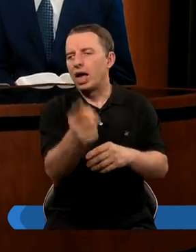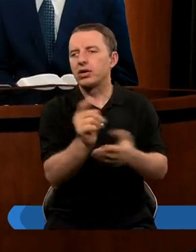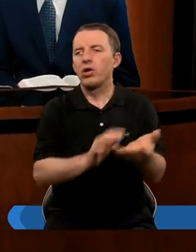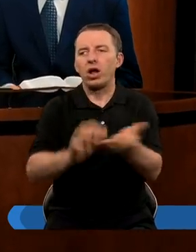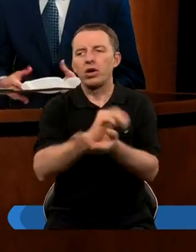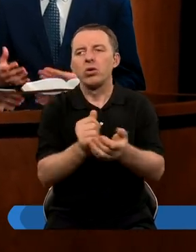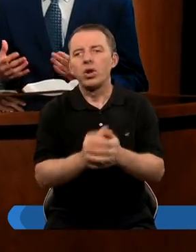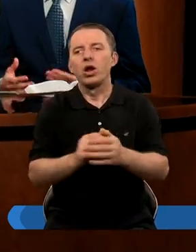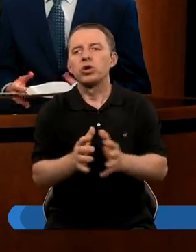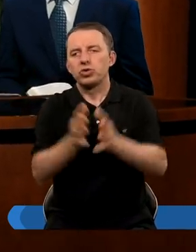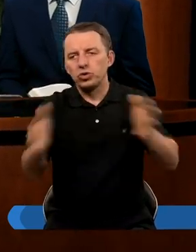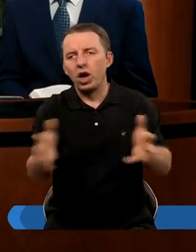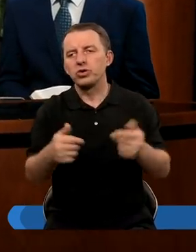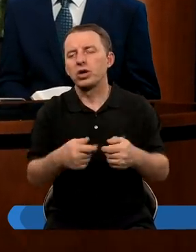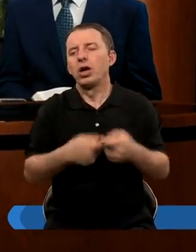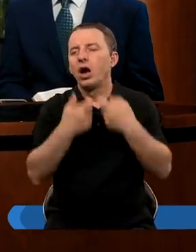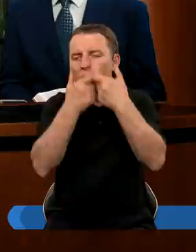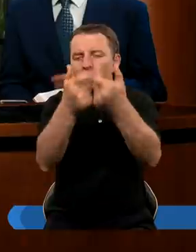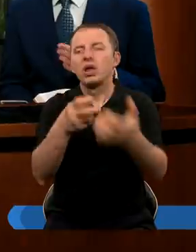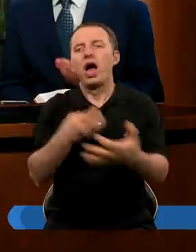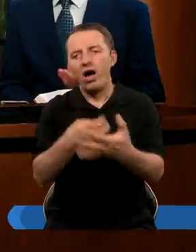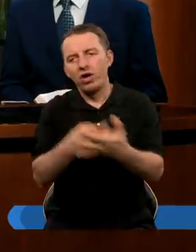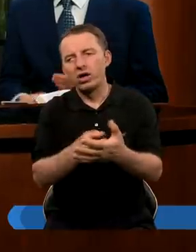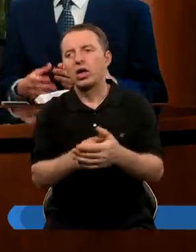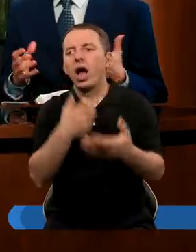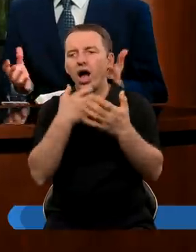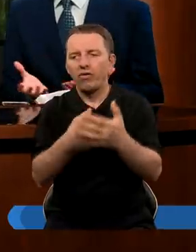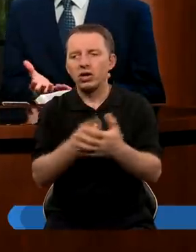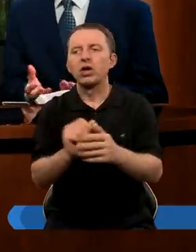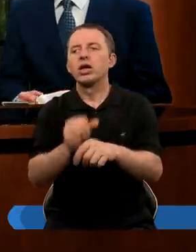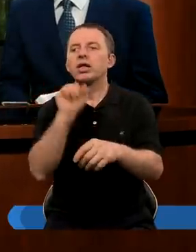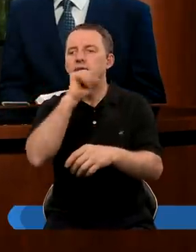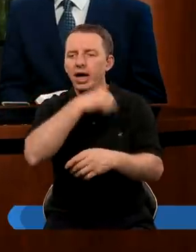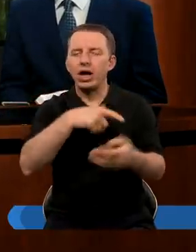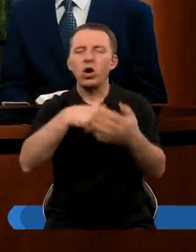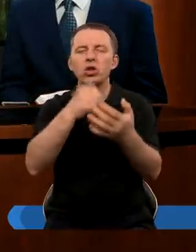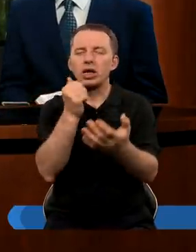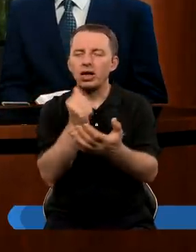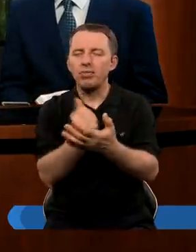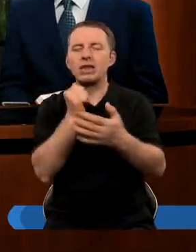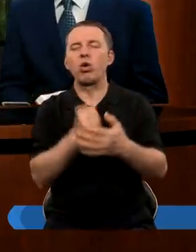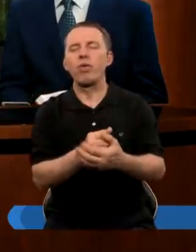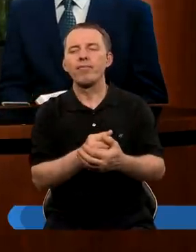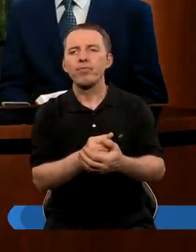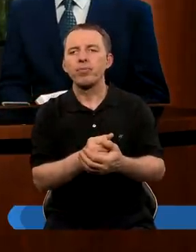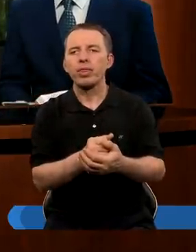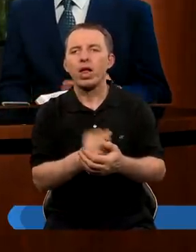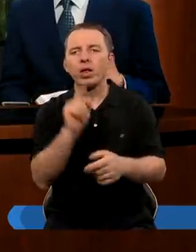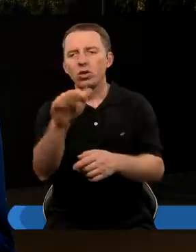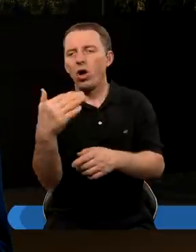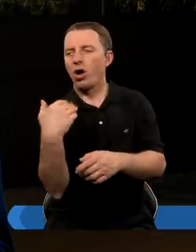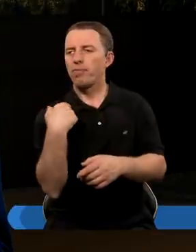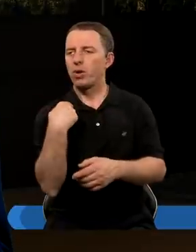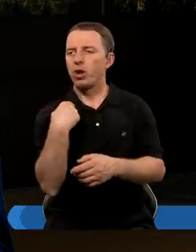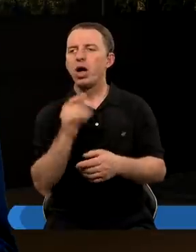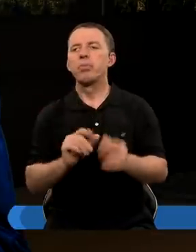świecie. Mieli szerzyć Ewangelię. Oczywiście Ewangelię Starego Testamentu wcześniej. Więc